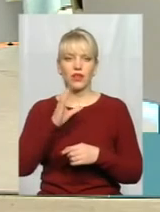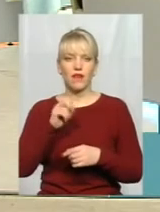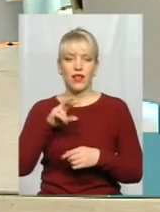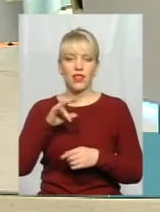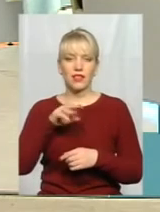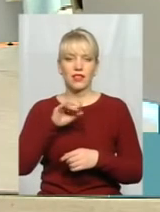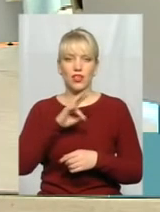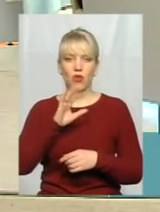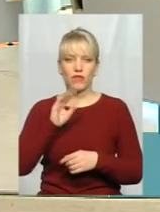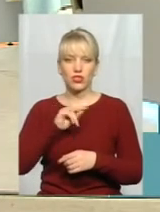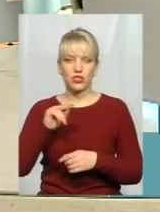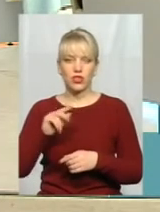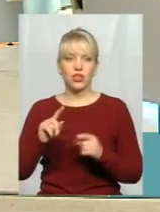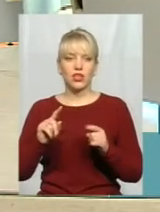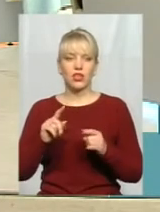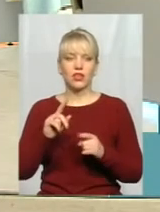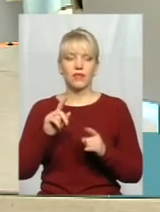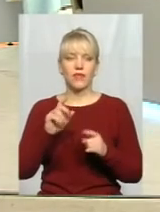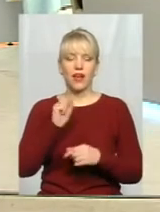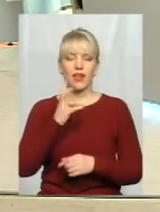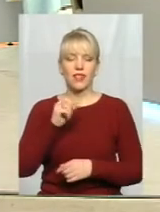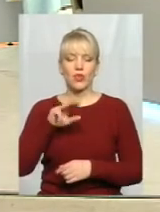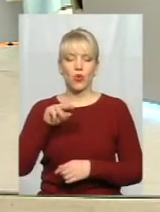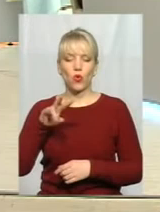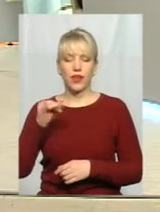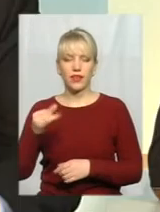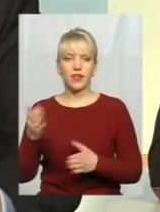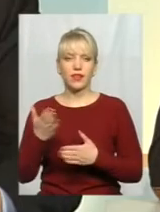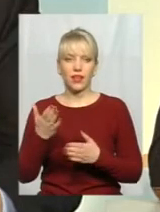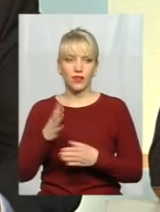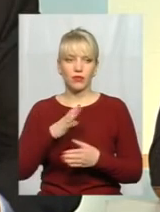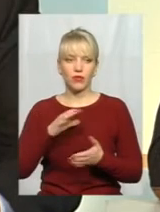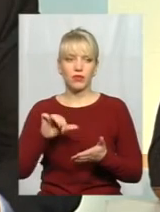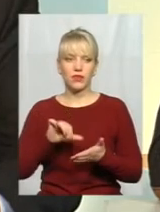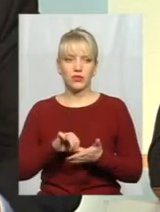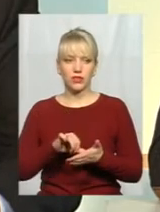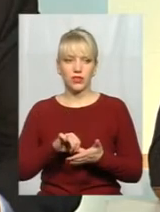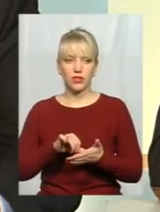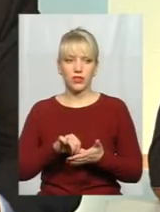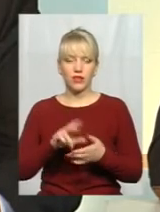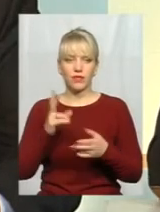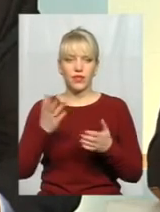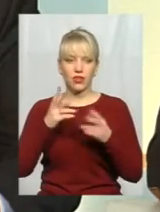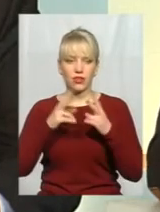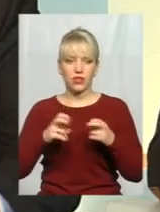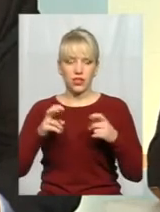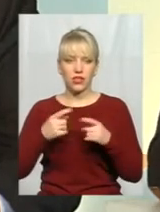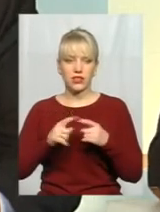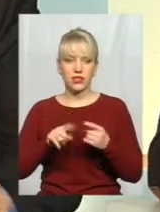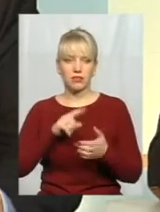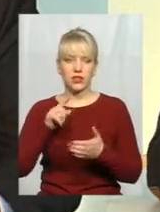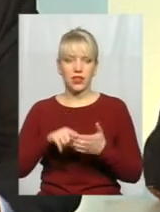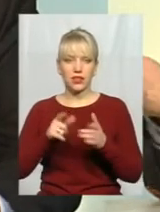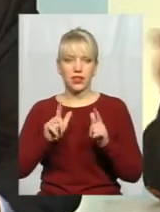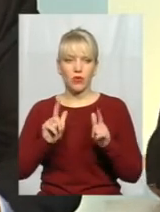що Анатолій, який був присутнім, який якраз ми розглядали це питання на погоджувальній раді,